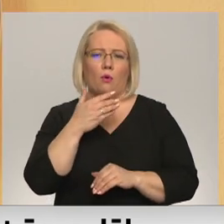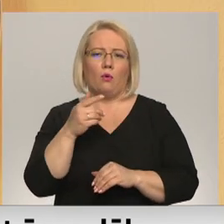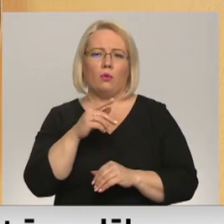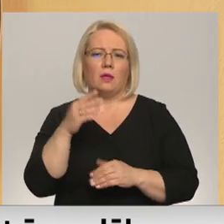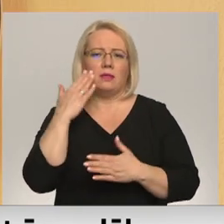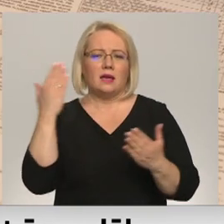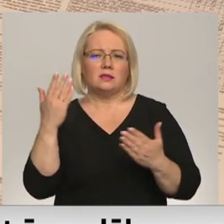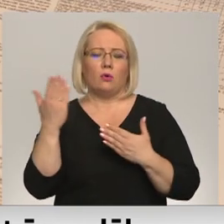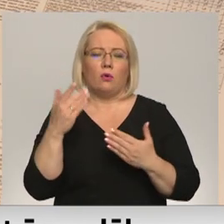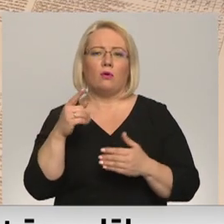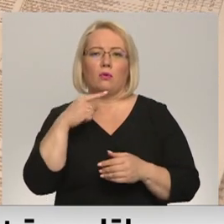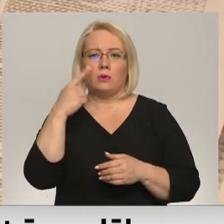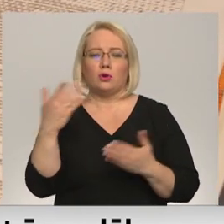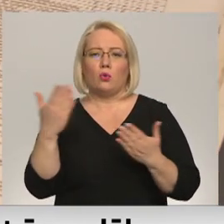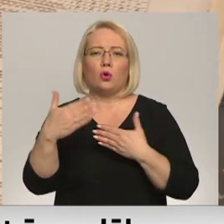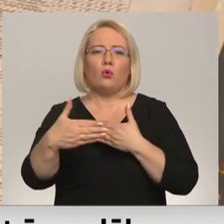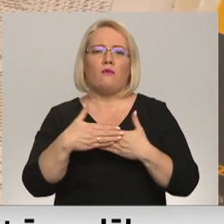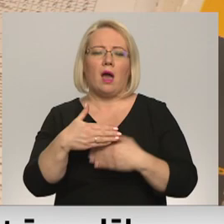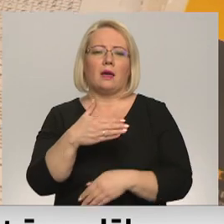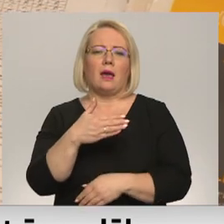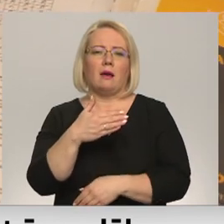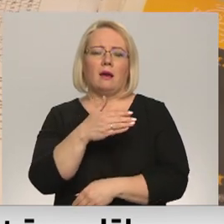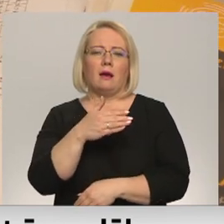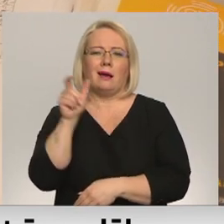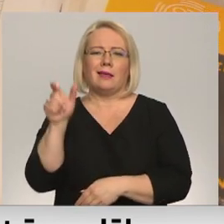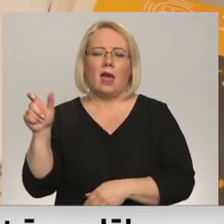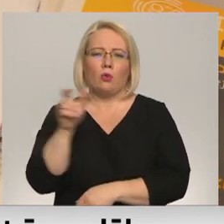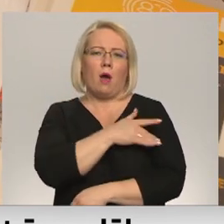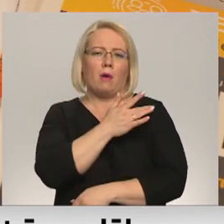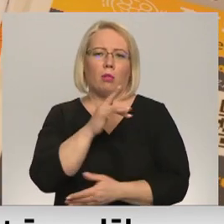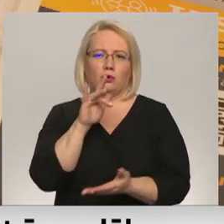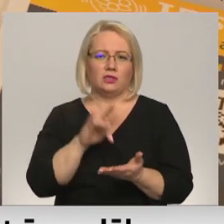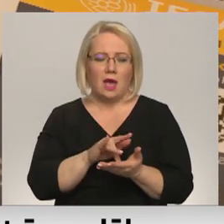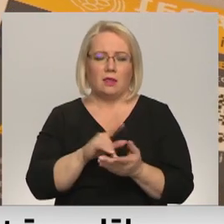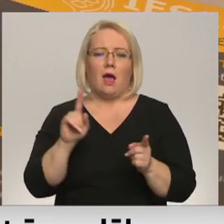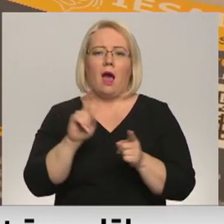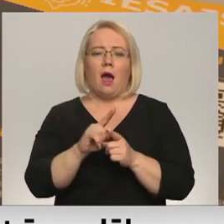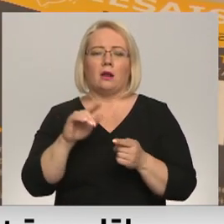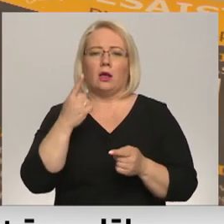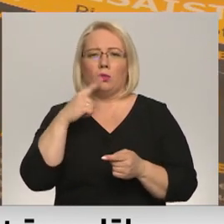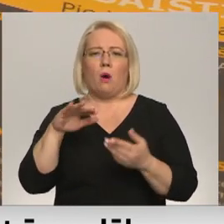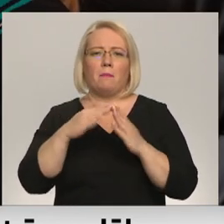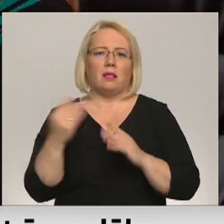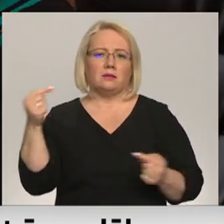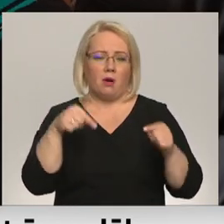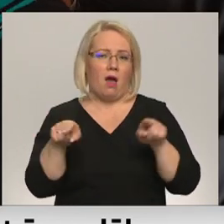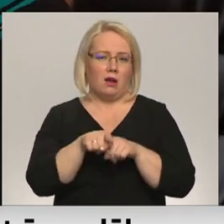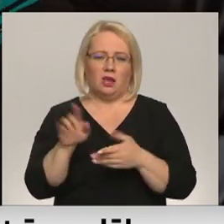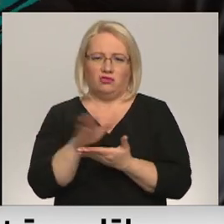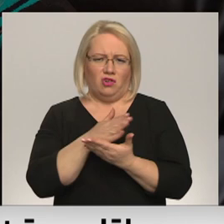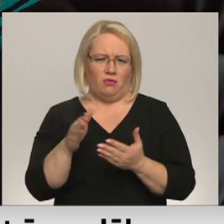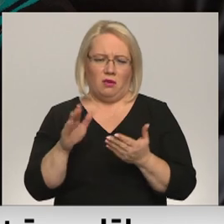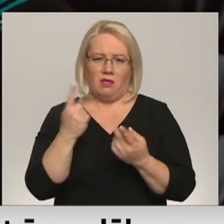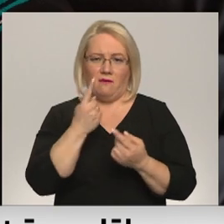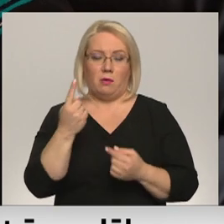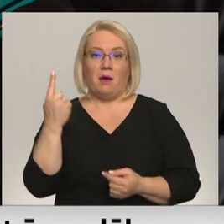norādu, kur ir tuvākais klientu apkalpošanas centrs. Bet klienti arī no pilsētas, mēs neškirojam nevienu. Šodien, teiksim, bija